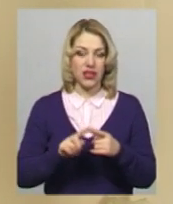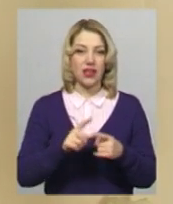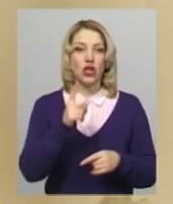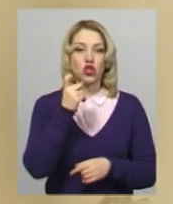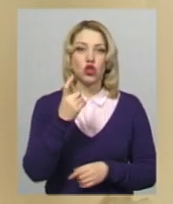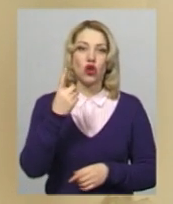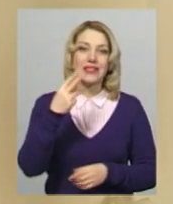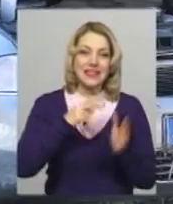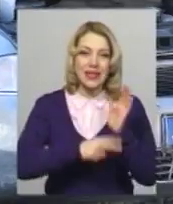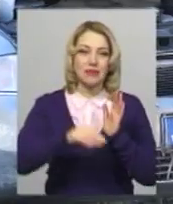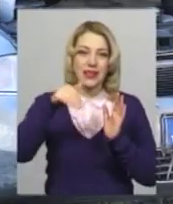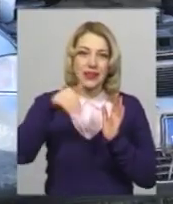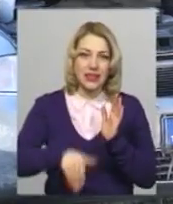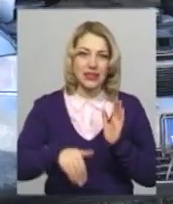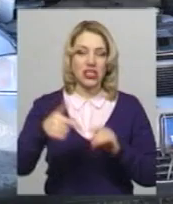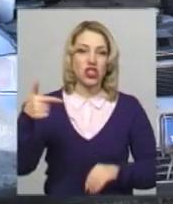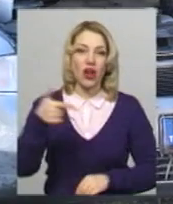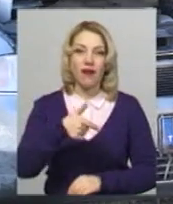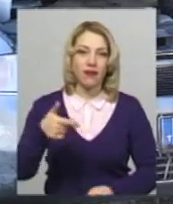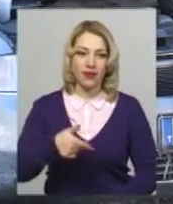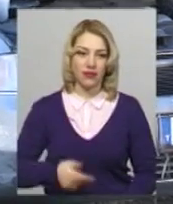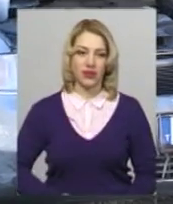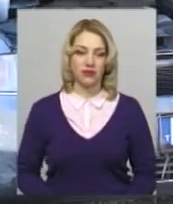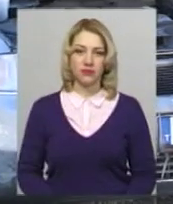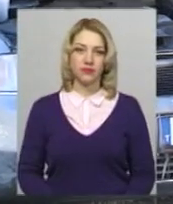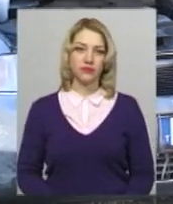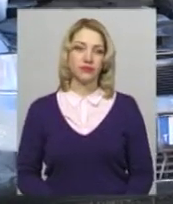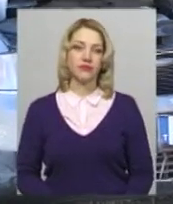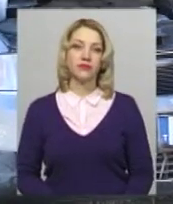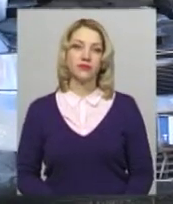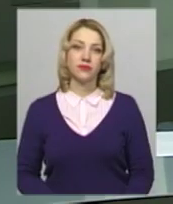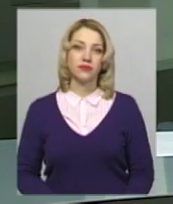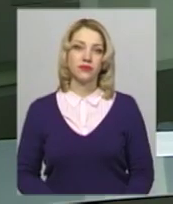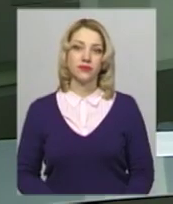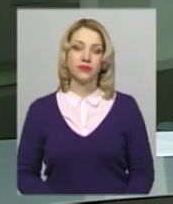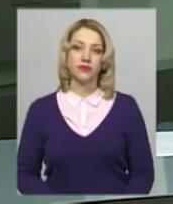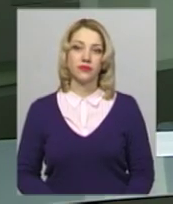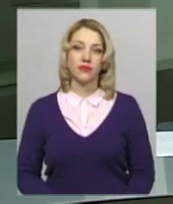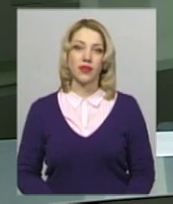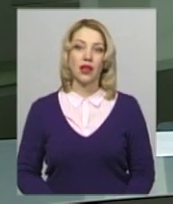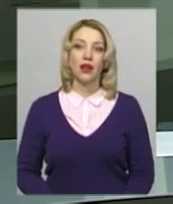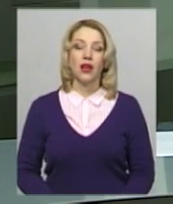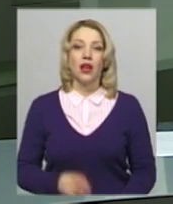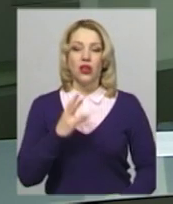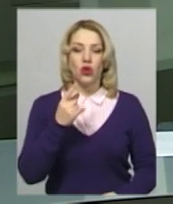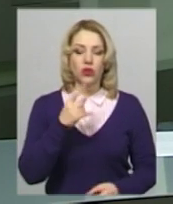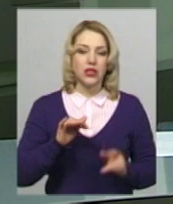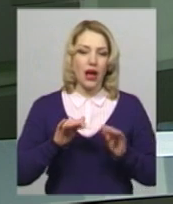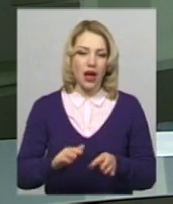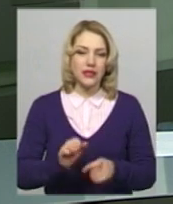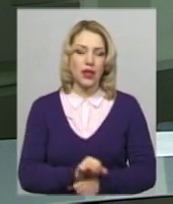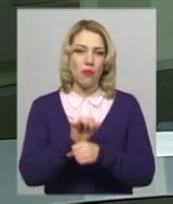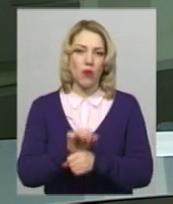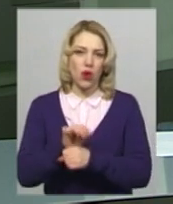тисяч гривень. Вікторія Бондар, Дем'ян Цегольник, новини, Поділля, центр. Жодних акцій протесту водії